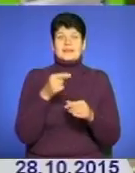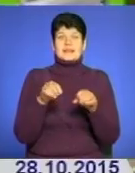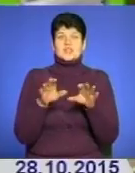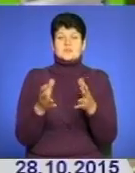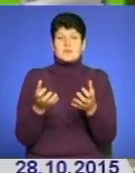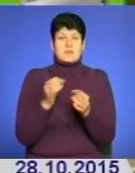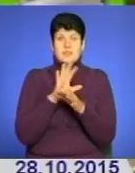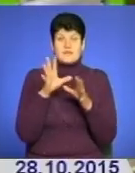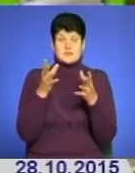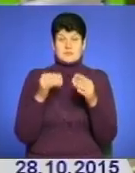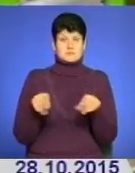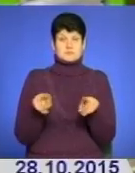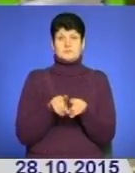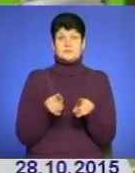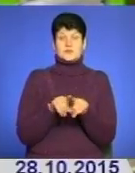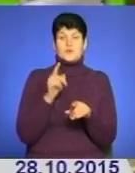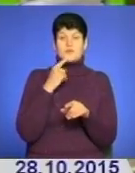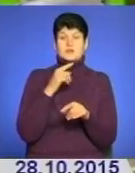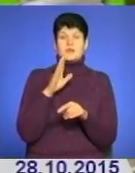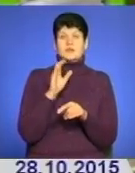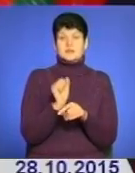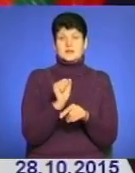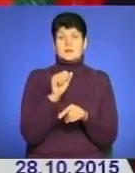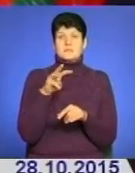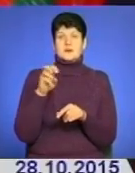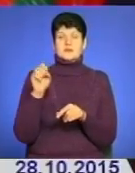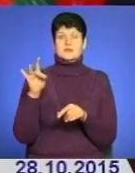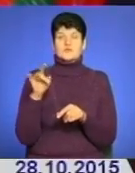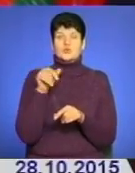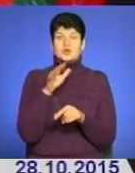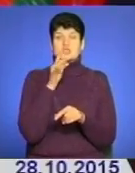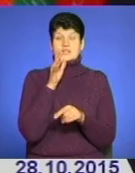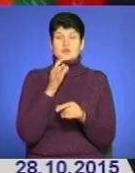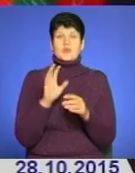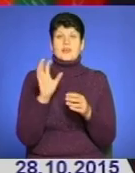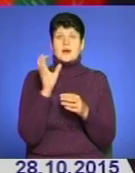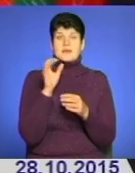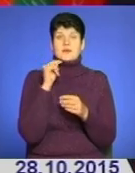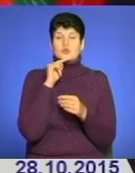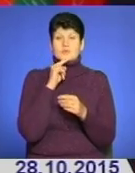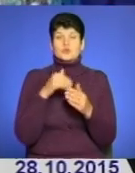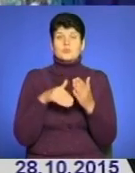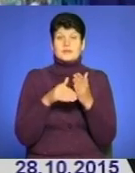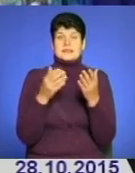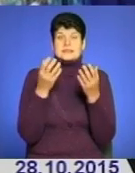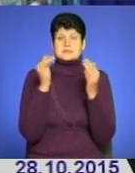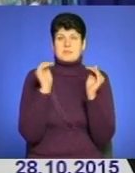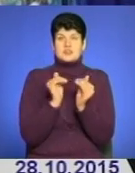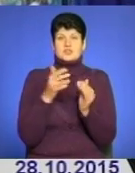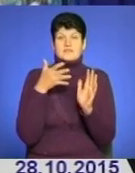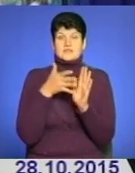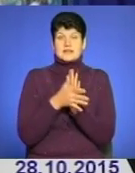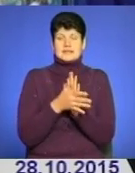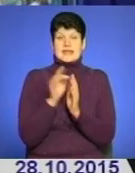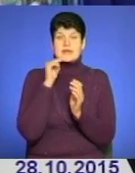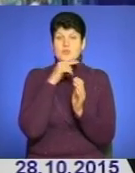сприймається не всіма однозначно, каже Андрій Мартишко. У той час, коли лампи економки допомагають знизити витрати на оплату рахунків завдяки економії